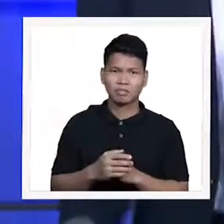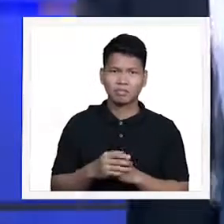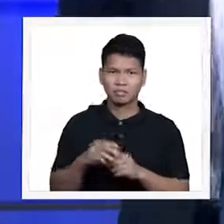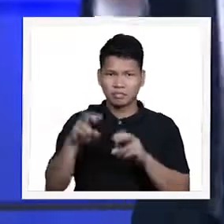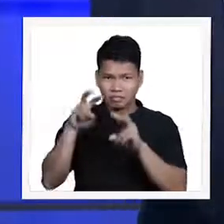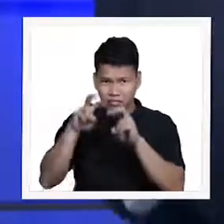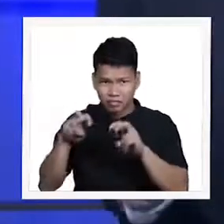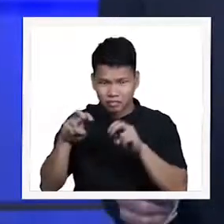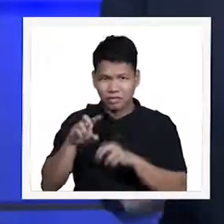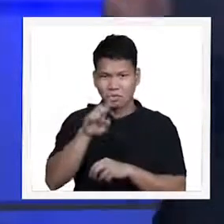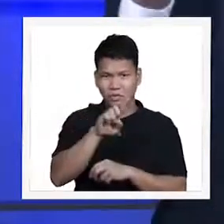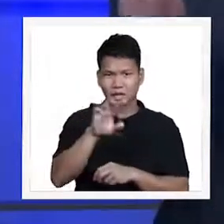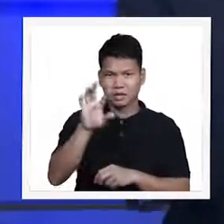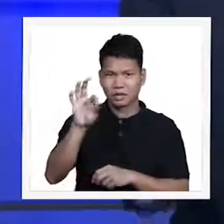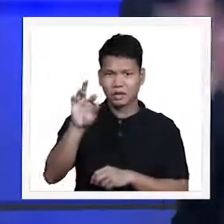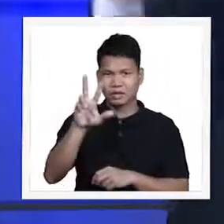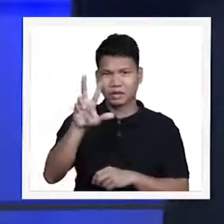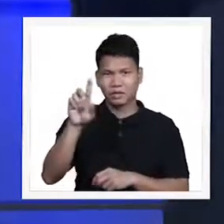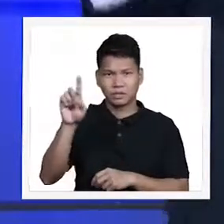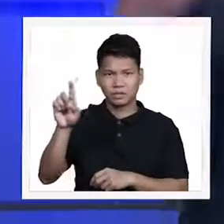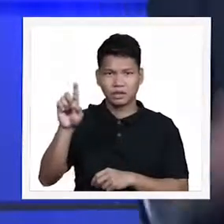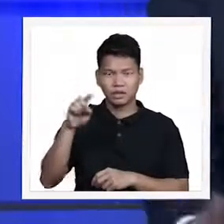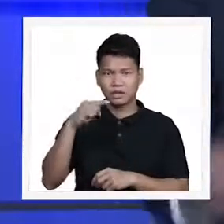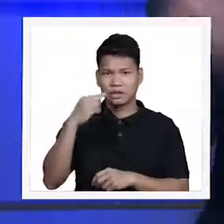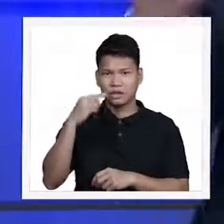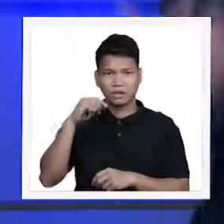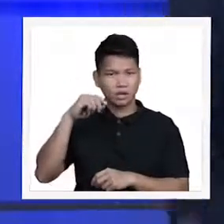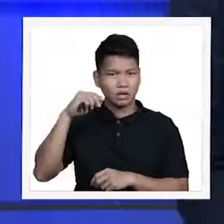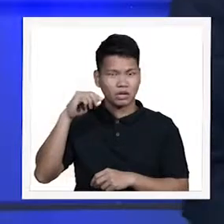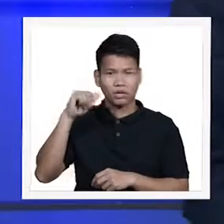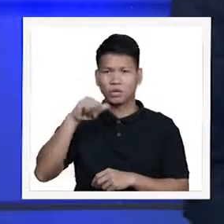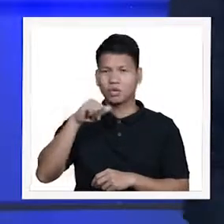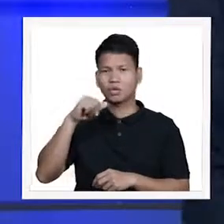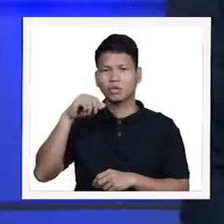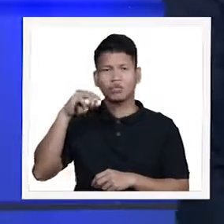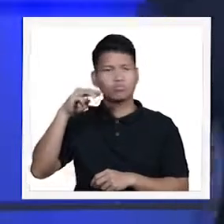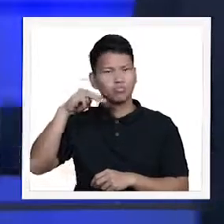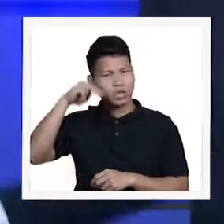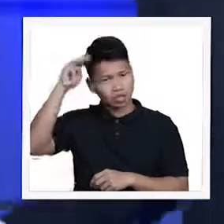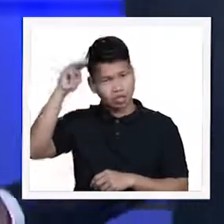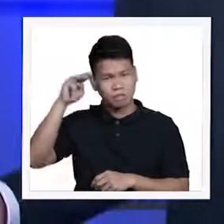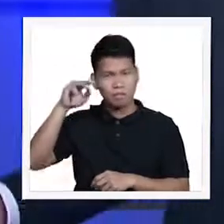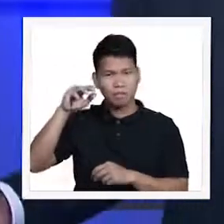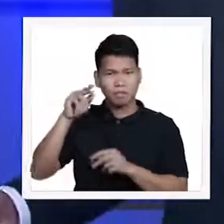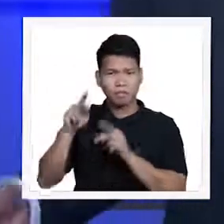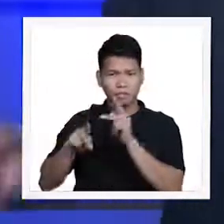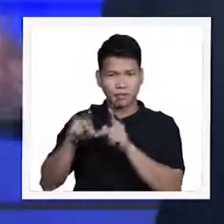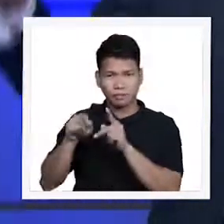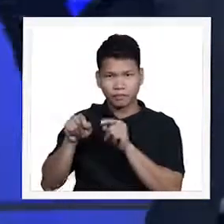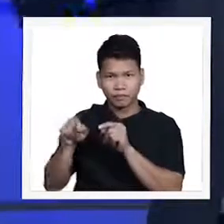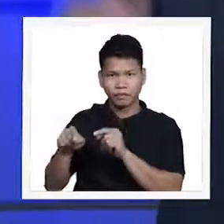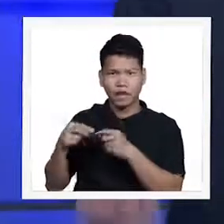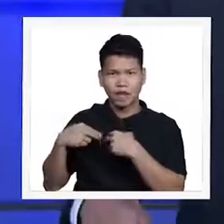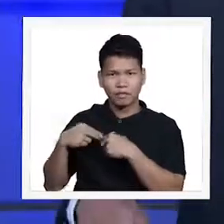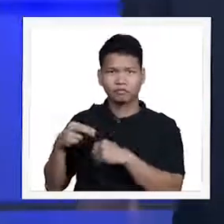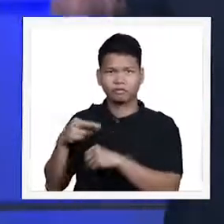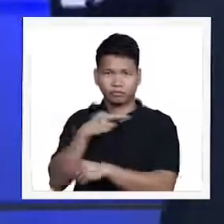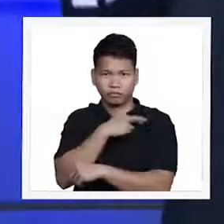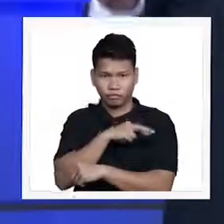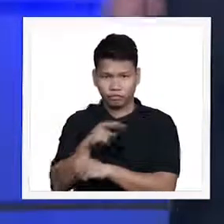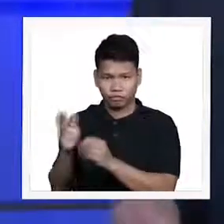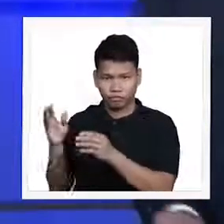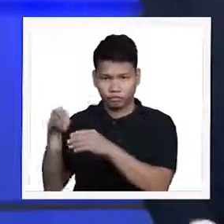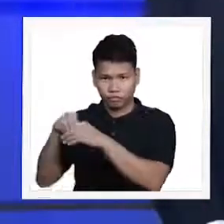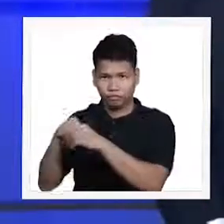indicate that those who attend religious services regularly have a lower